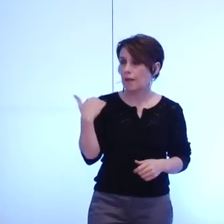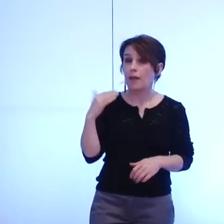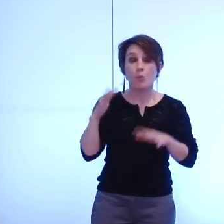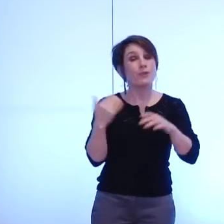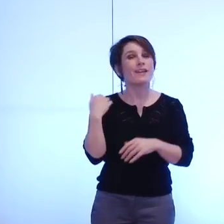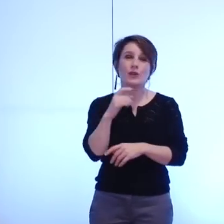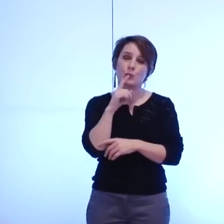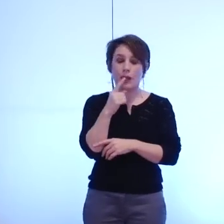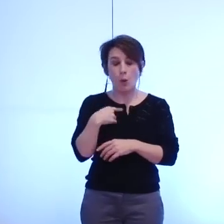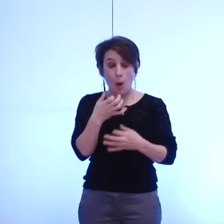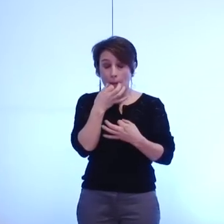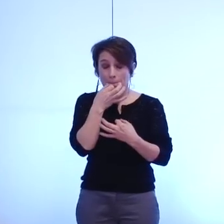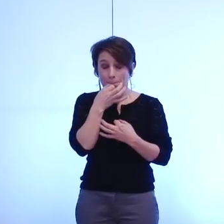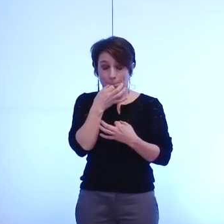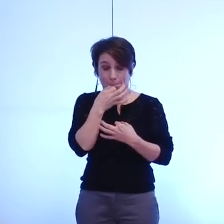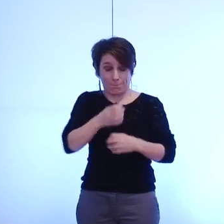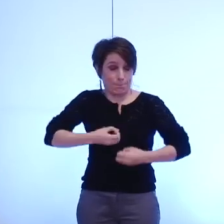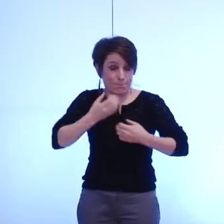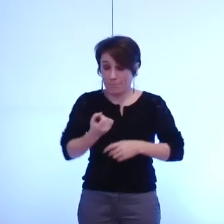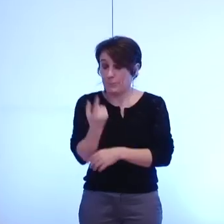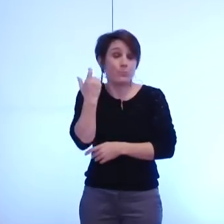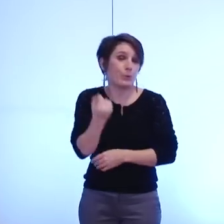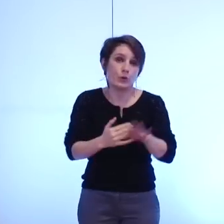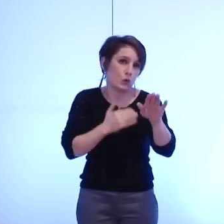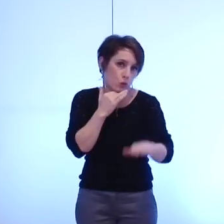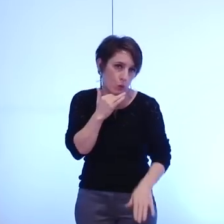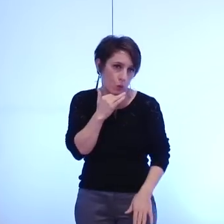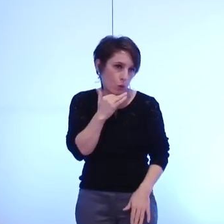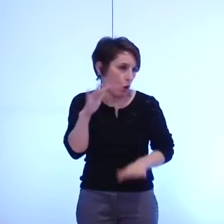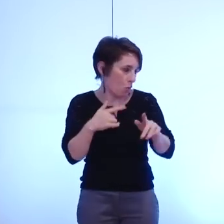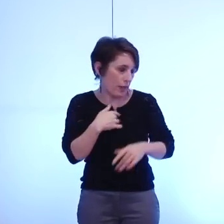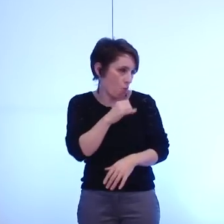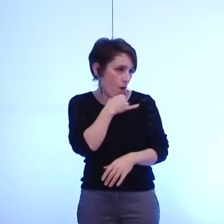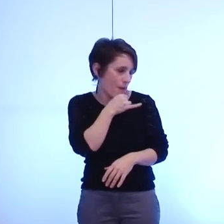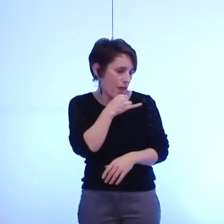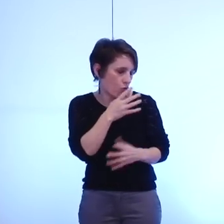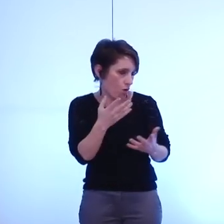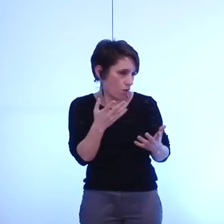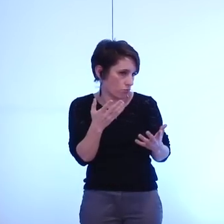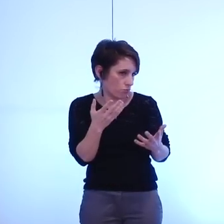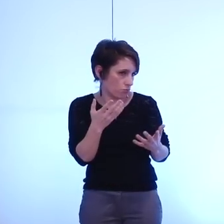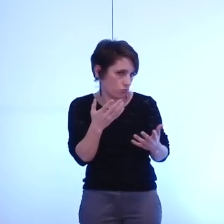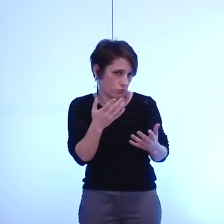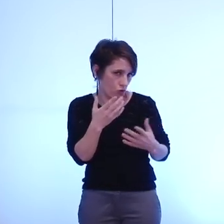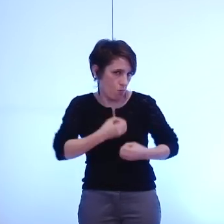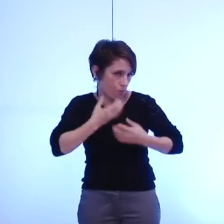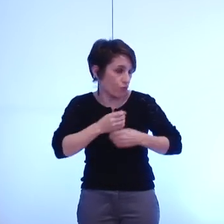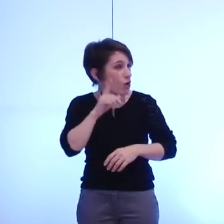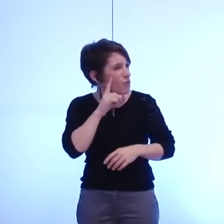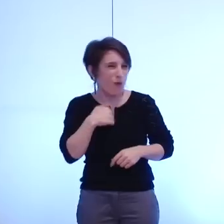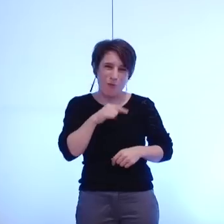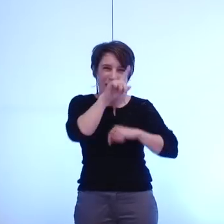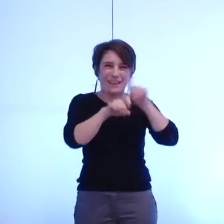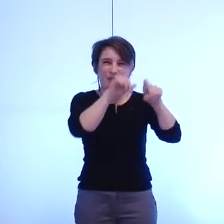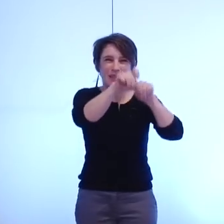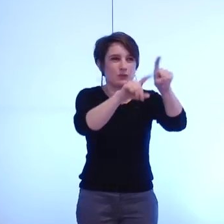n'ai-je pas été capable de m'exprimer convenablement mais a priori je n'ai eu aucune réponse aux questions que j'ai posées et Dieu sait que ce ne sont